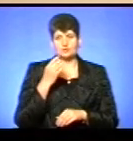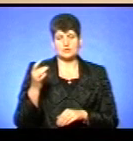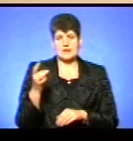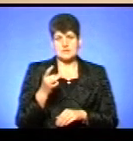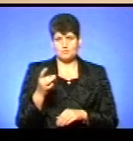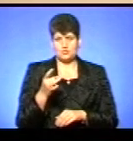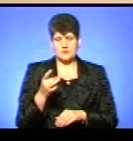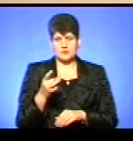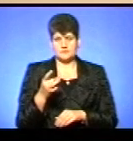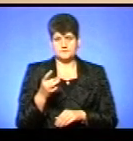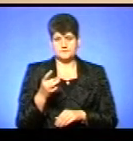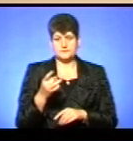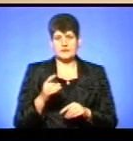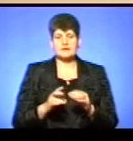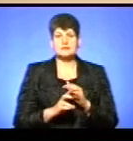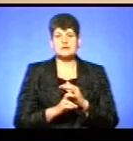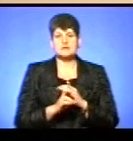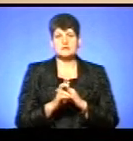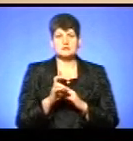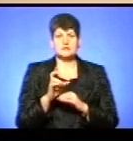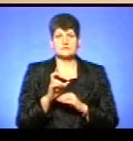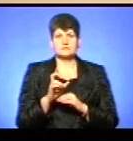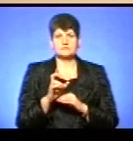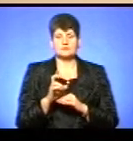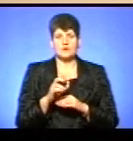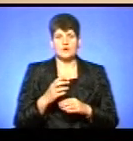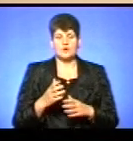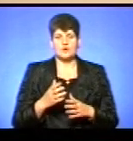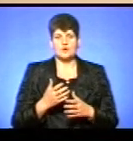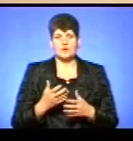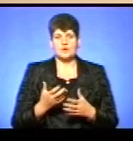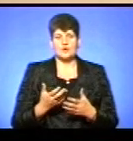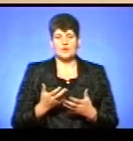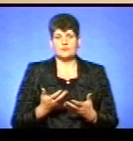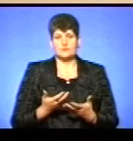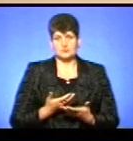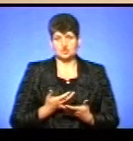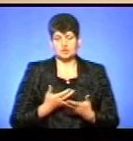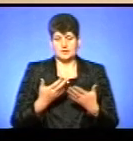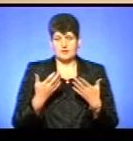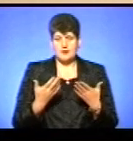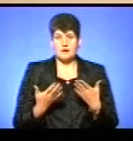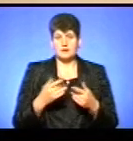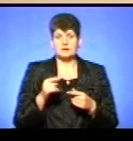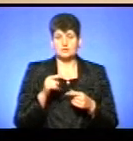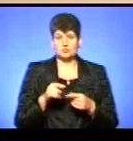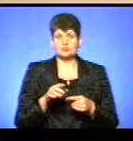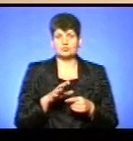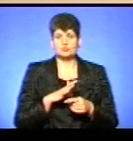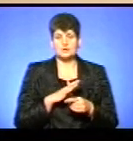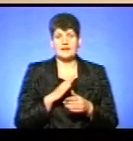Церква жила автокефально, але тут же і була б